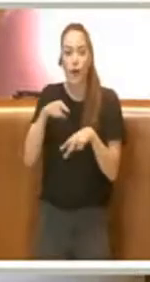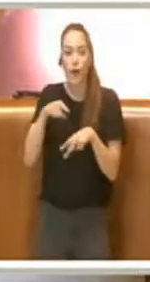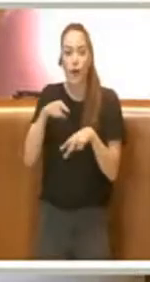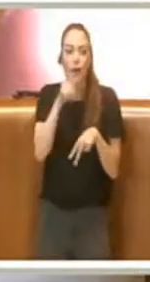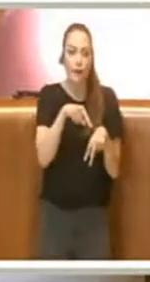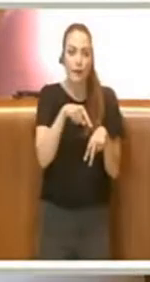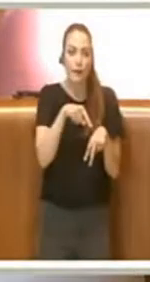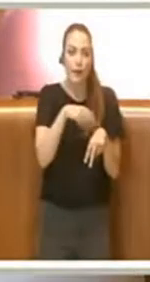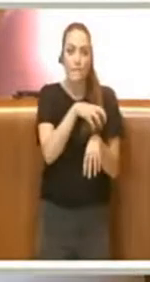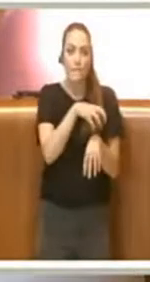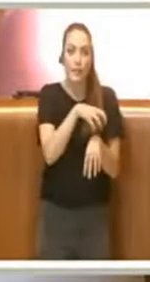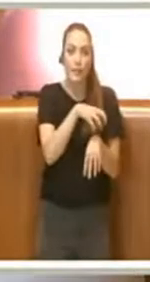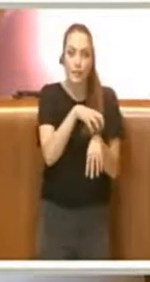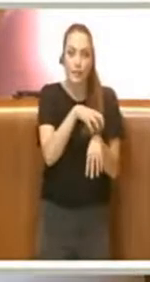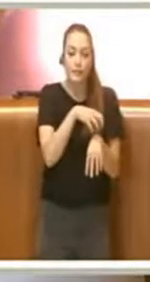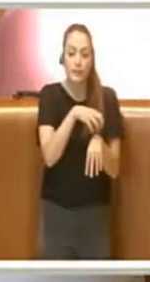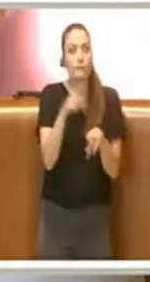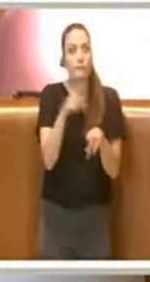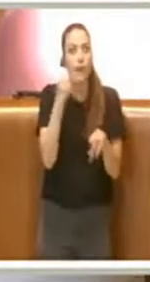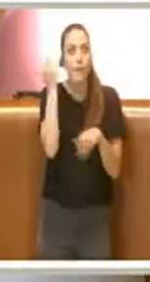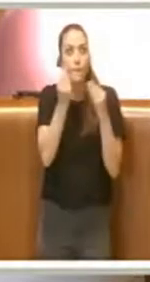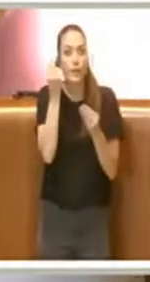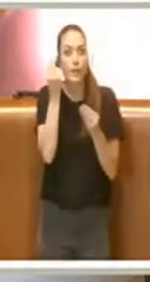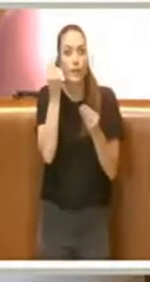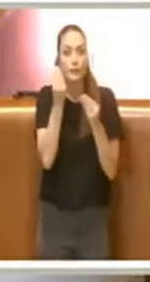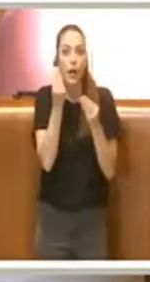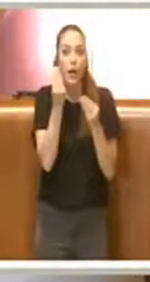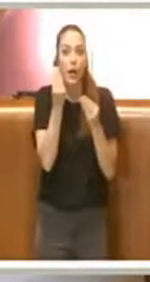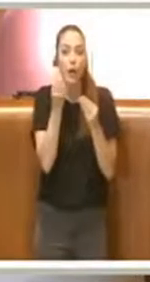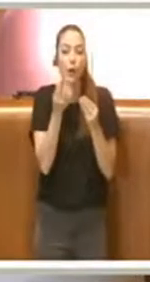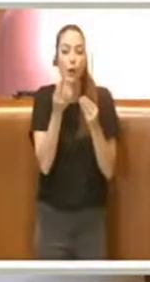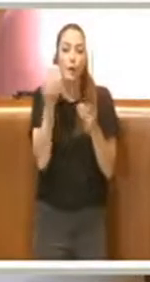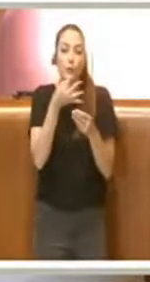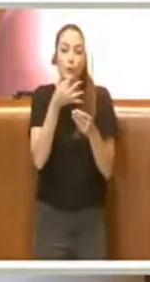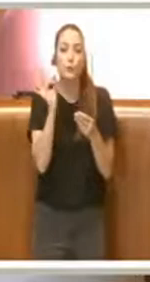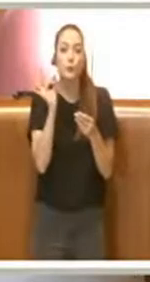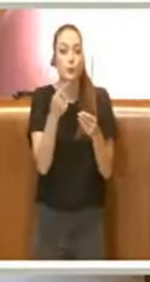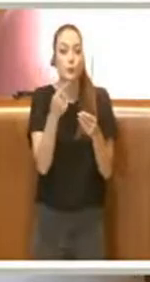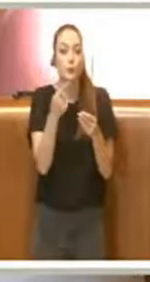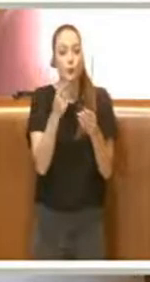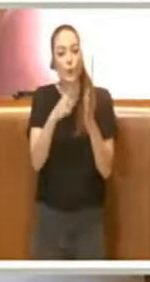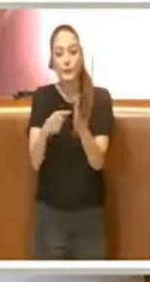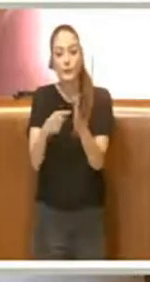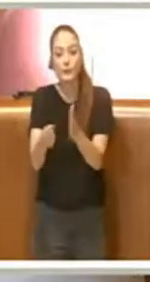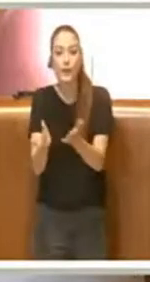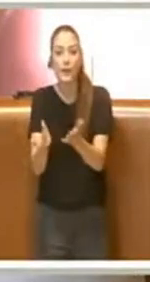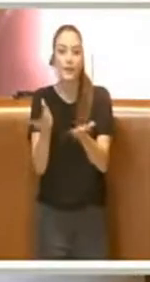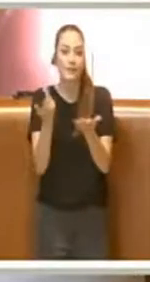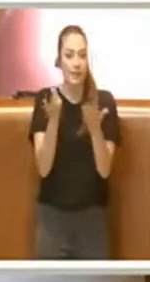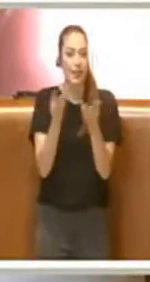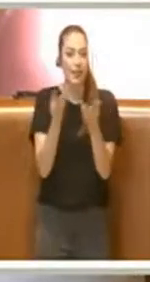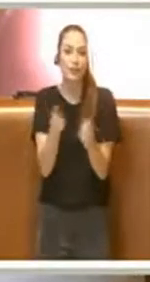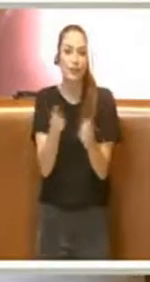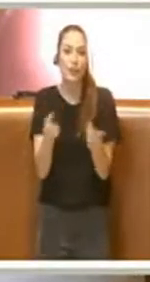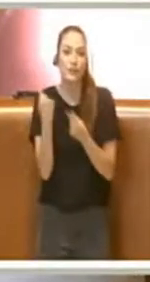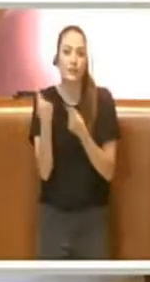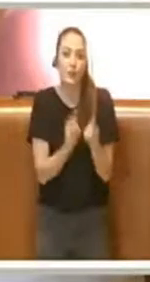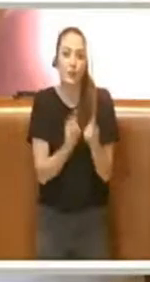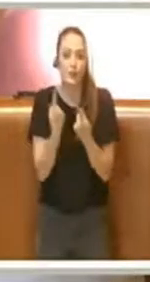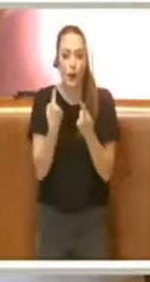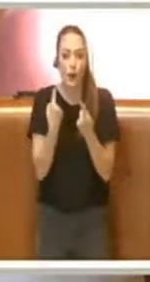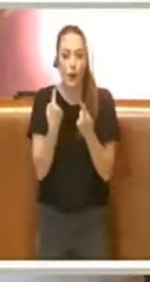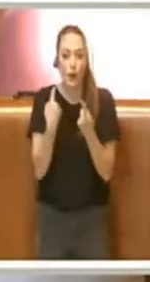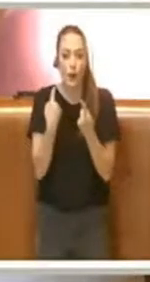che pensano con un contentino di pochi mesi di risolvere la questione, di approfondire quello che è un buon